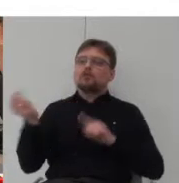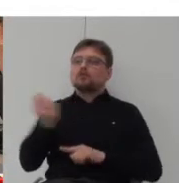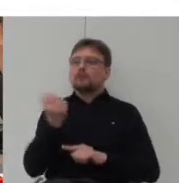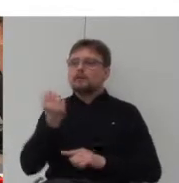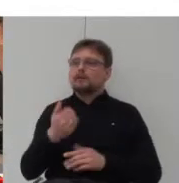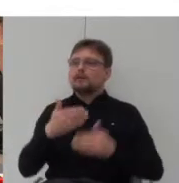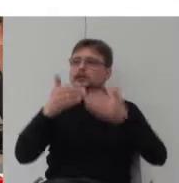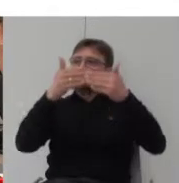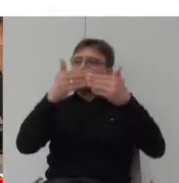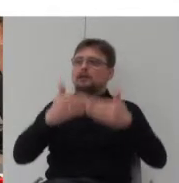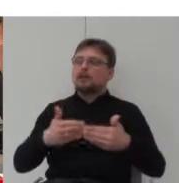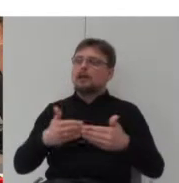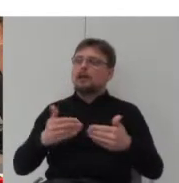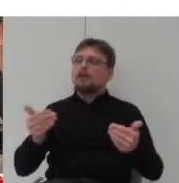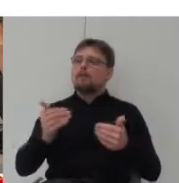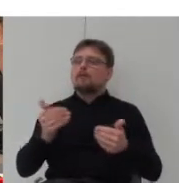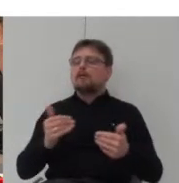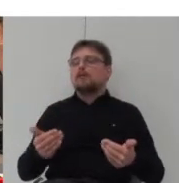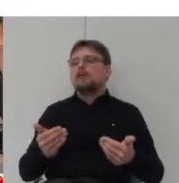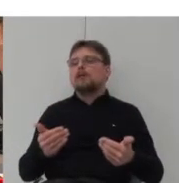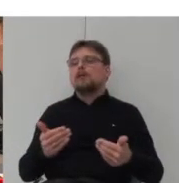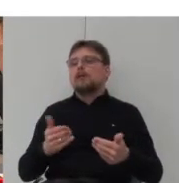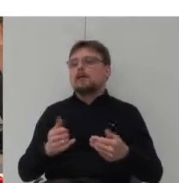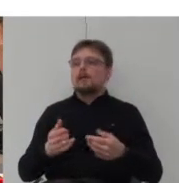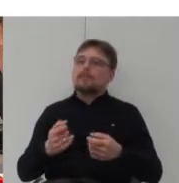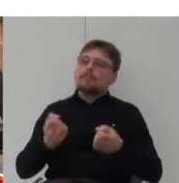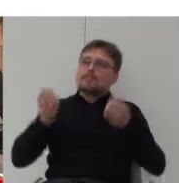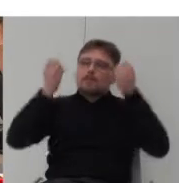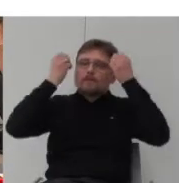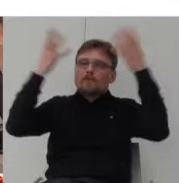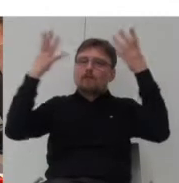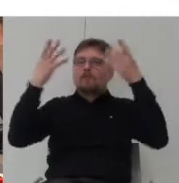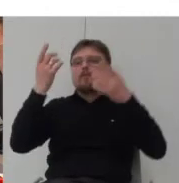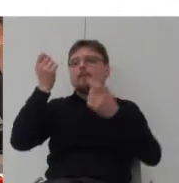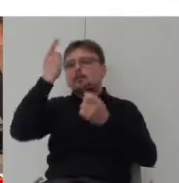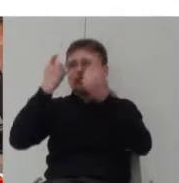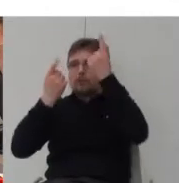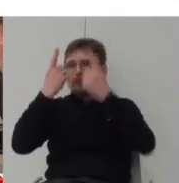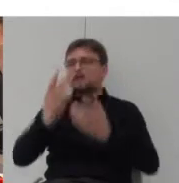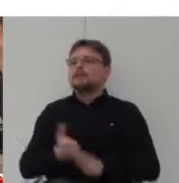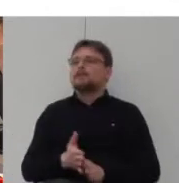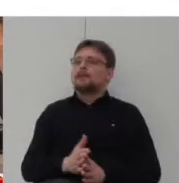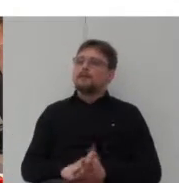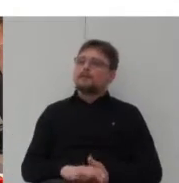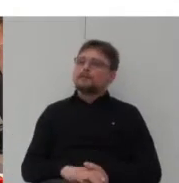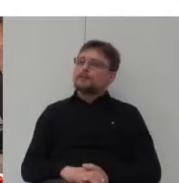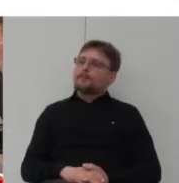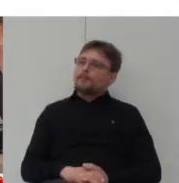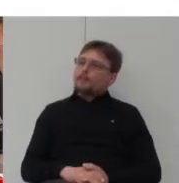polem do twórczej kreacji o w zasadzie nieograniczonych możliwościach.